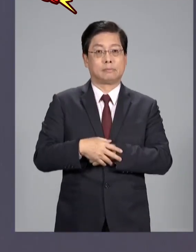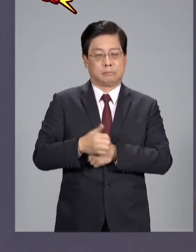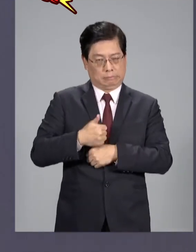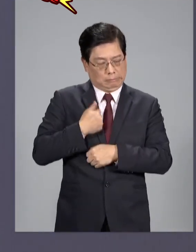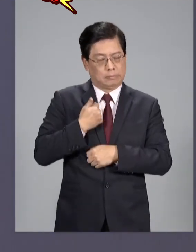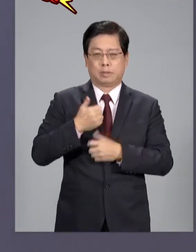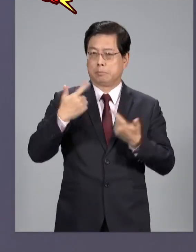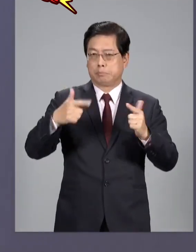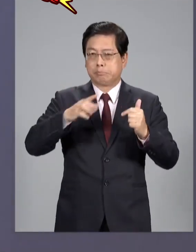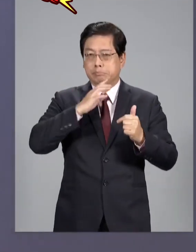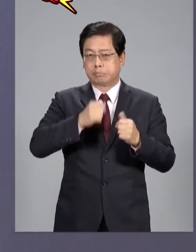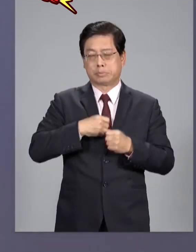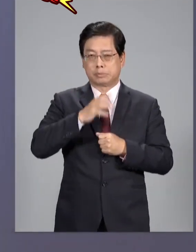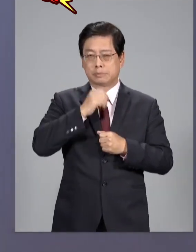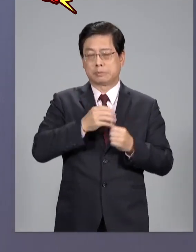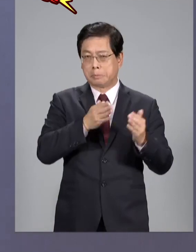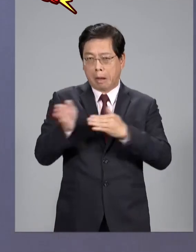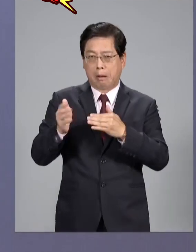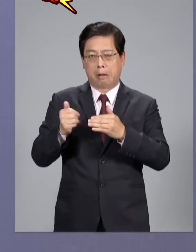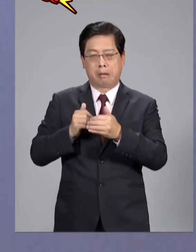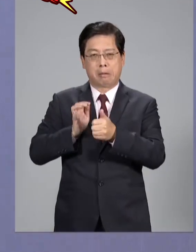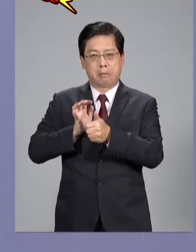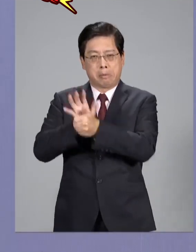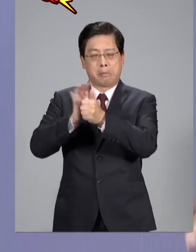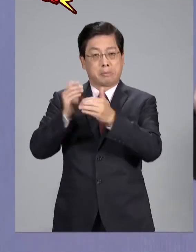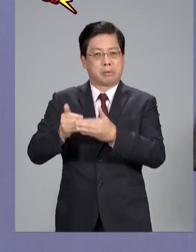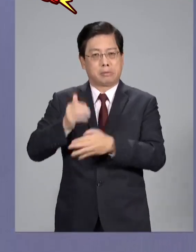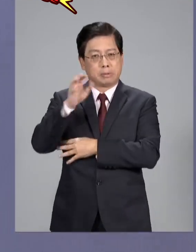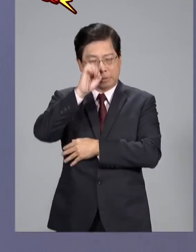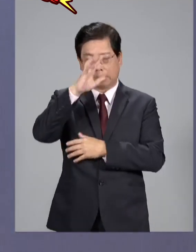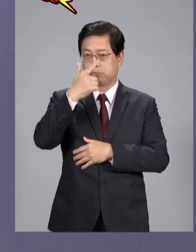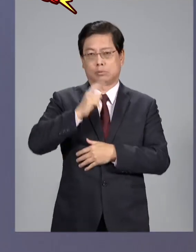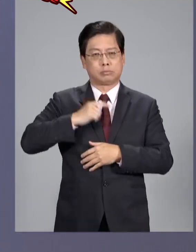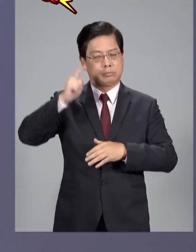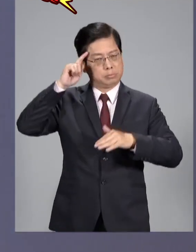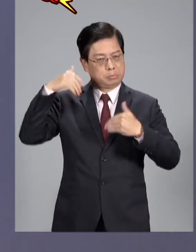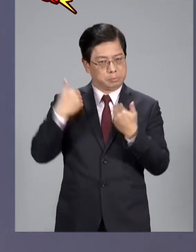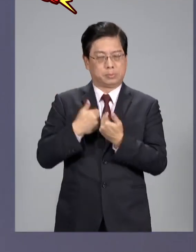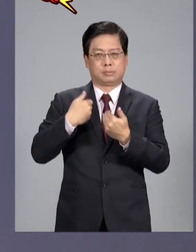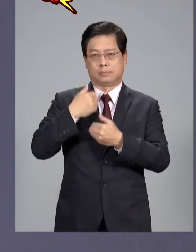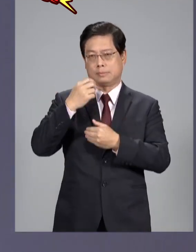絕對不是一個親中政黨國民黨是永遠的反共